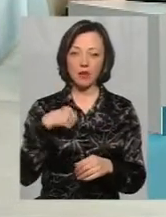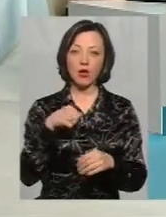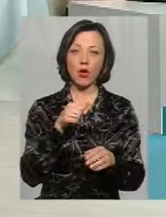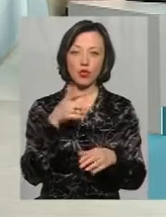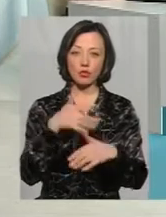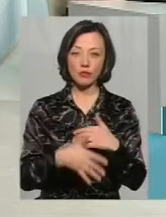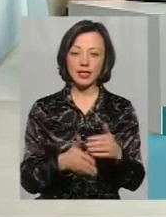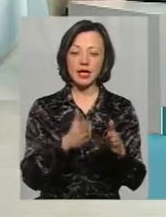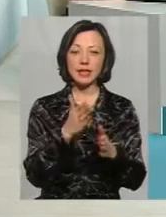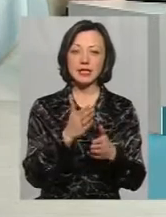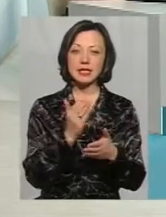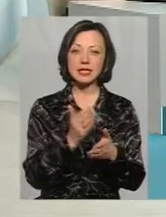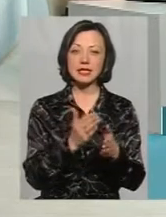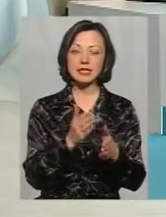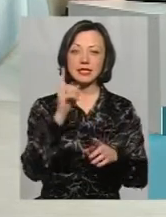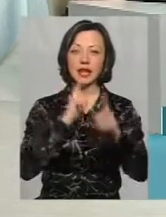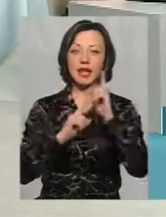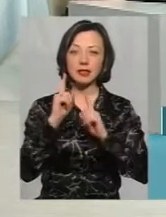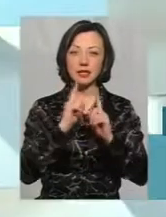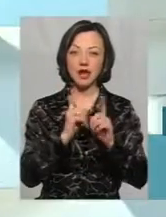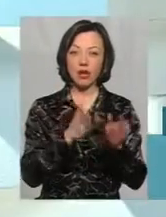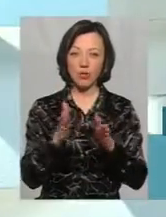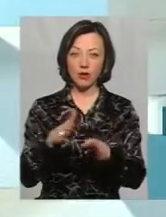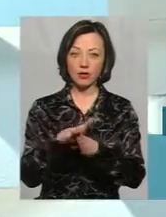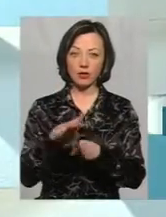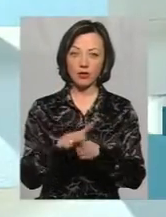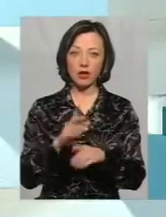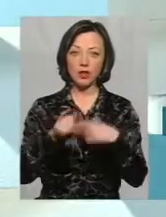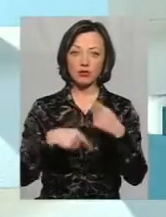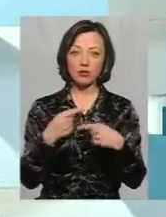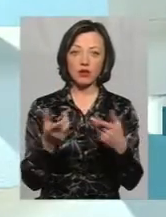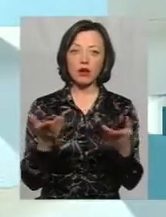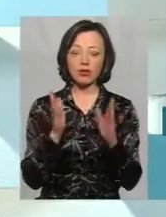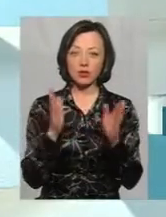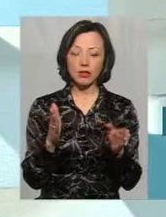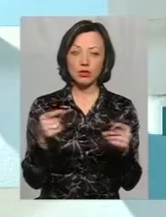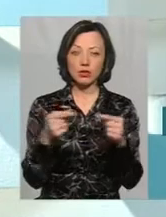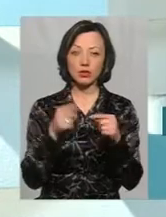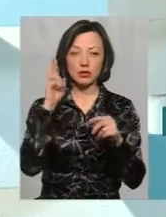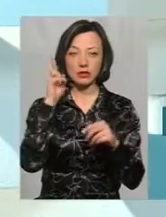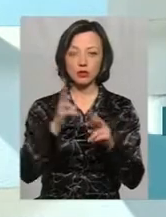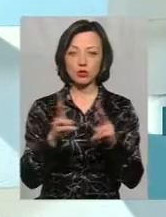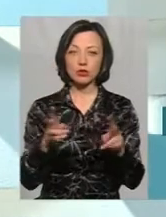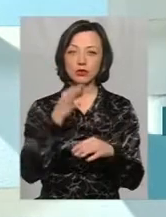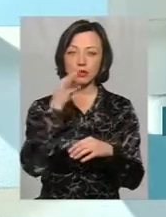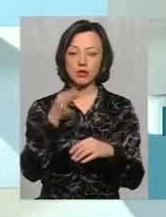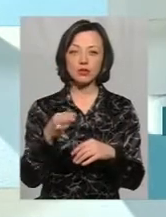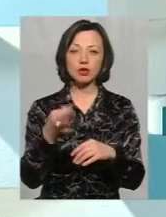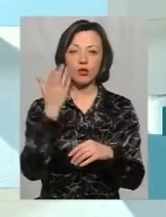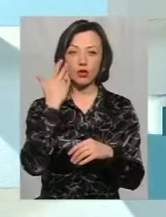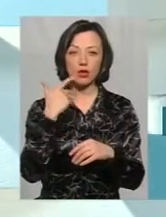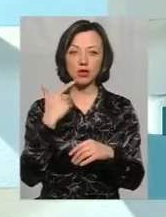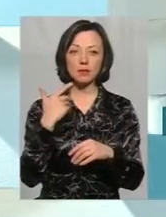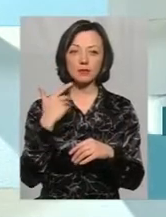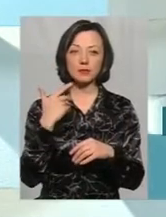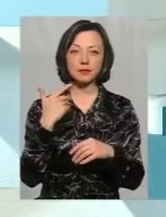регулярно, так? Я не можу сказати наступне, яке там буде, я за цим слідкую, але не можу сказати, можливо, хтось з вас знає, може